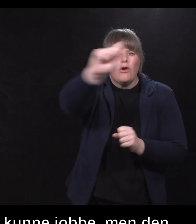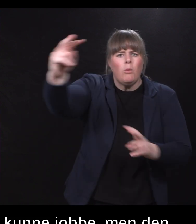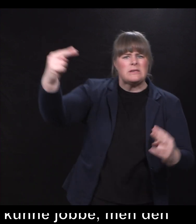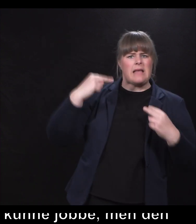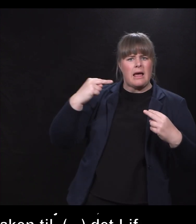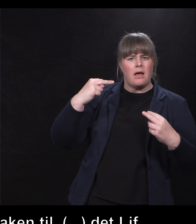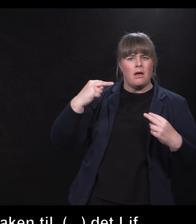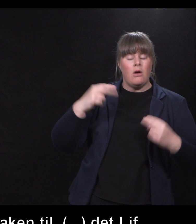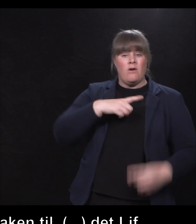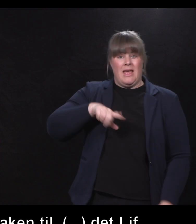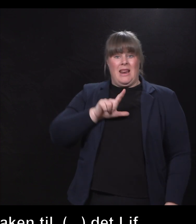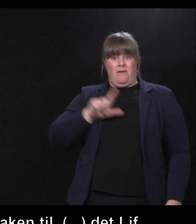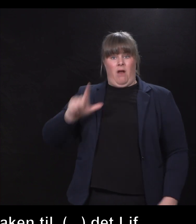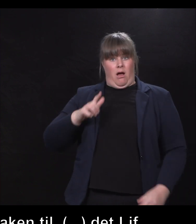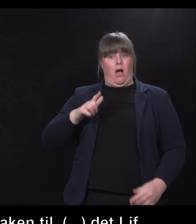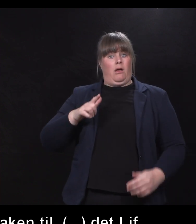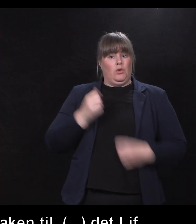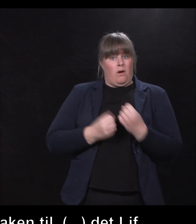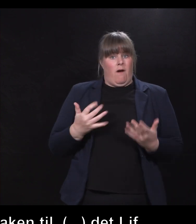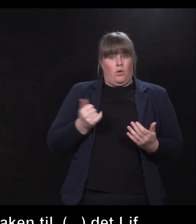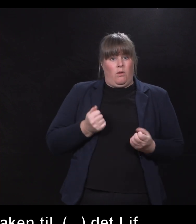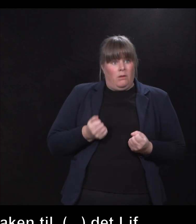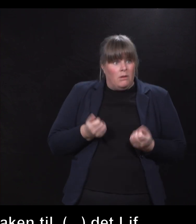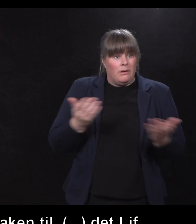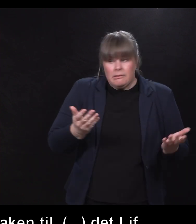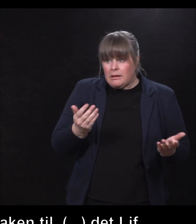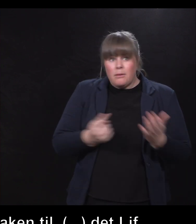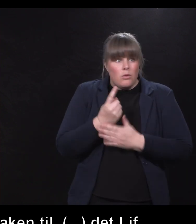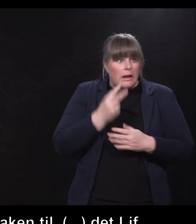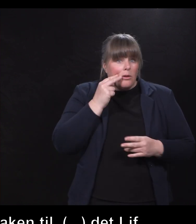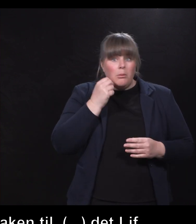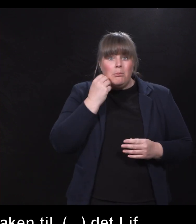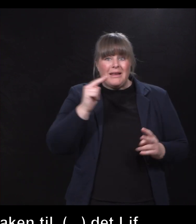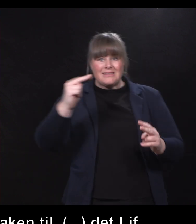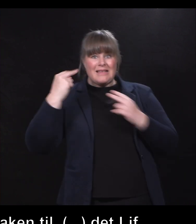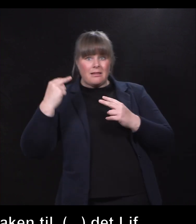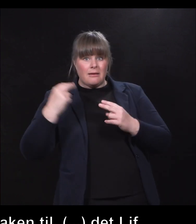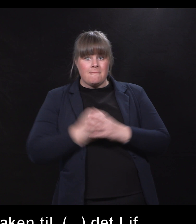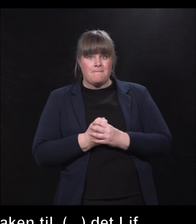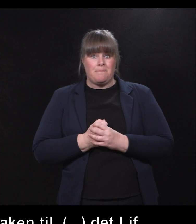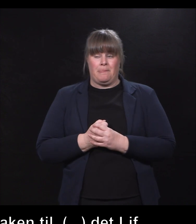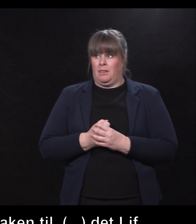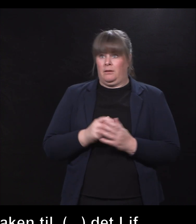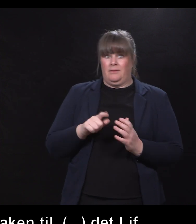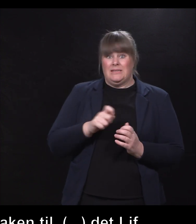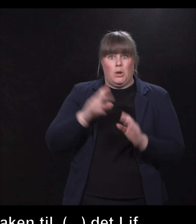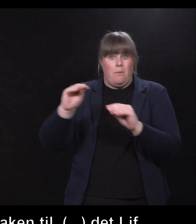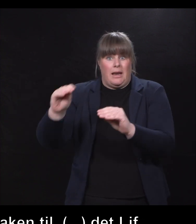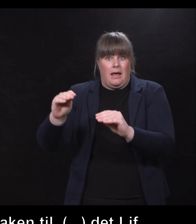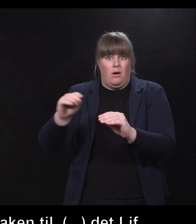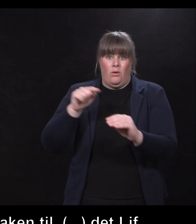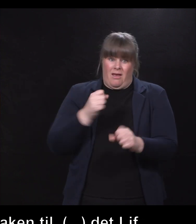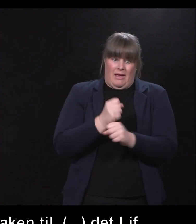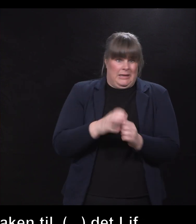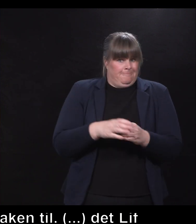muligheten til å bli sett, og det synes jeg er, altså, vi kan jo ikke jobbe med noe bedre enn det. Så for meg er det essensen av hva Liv Flaga er.